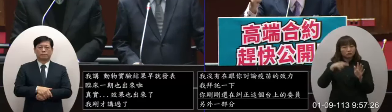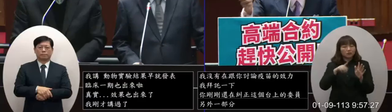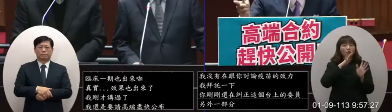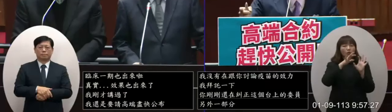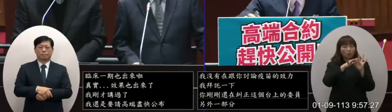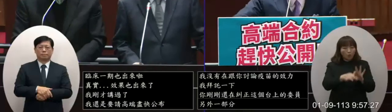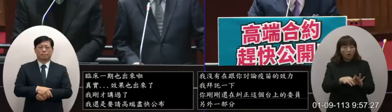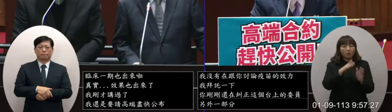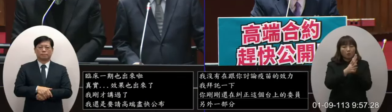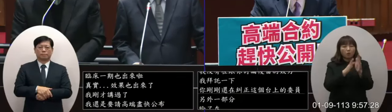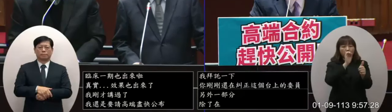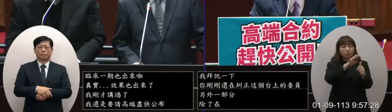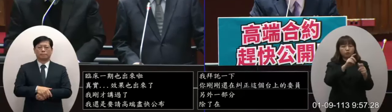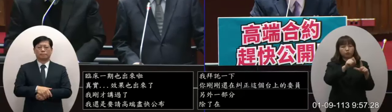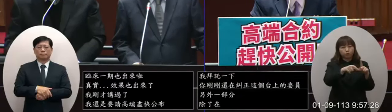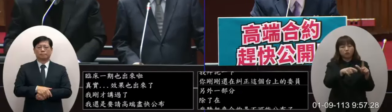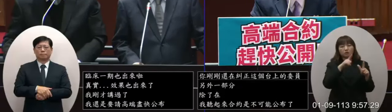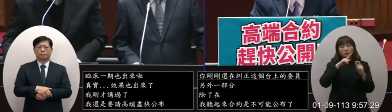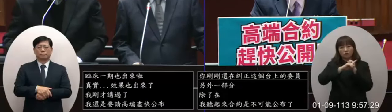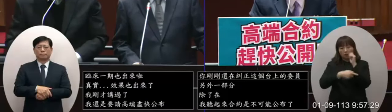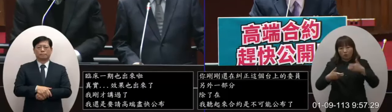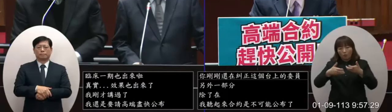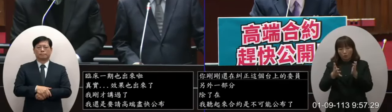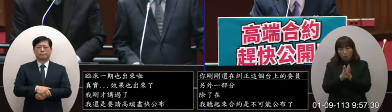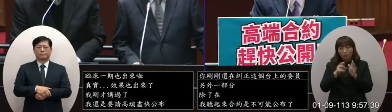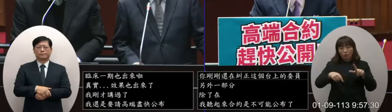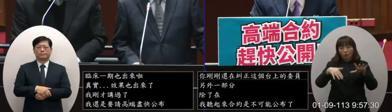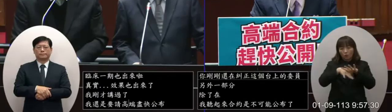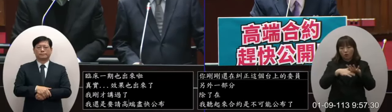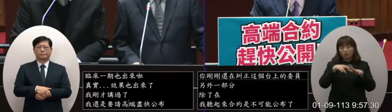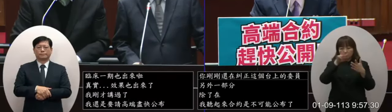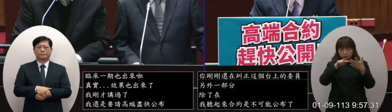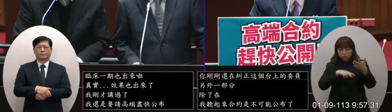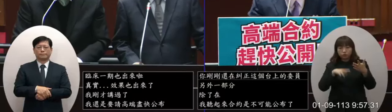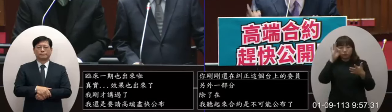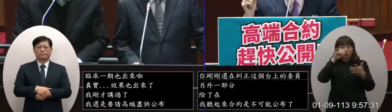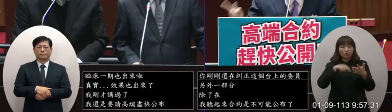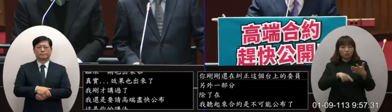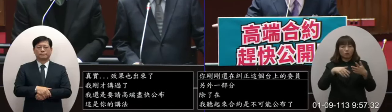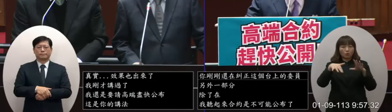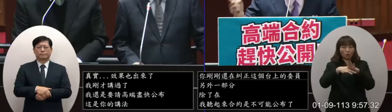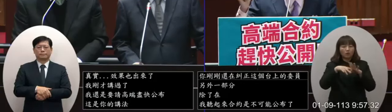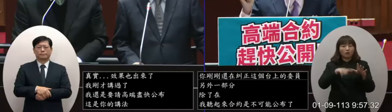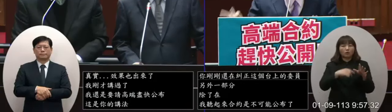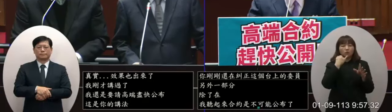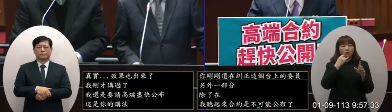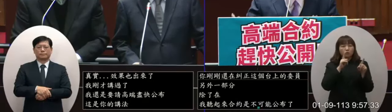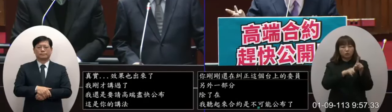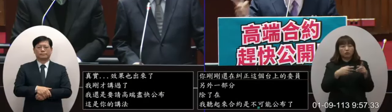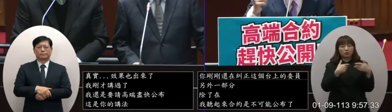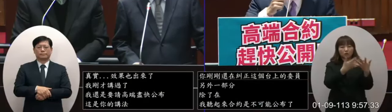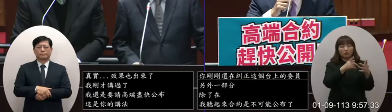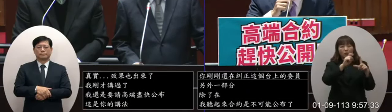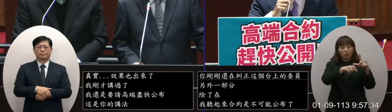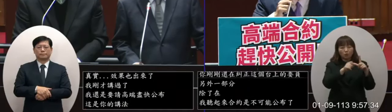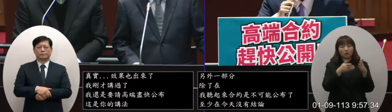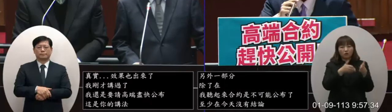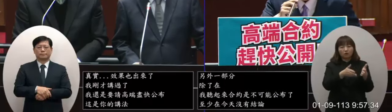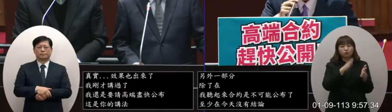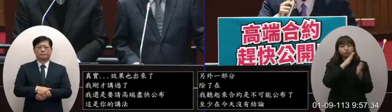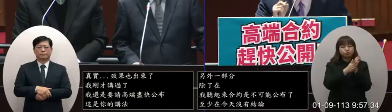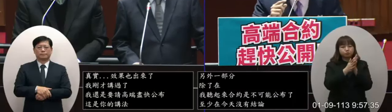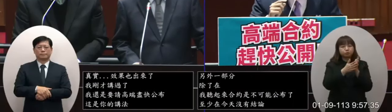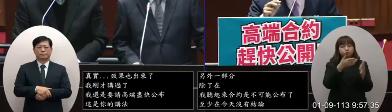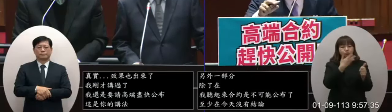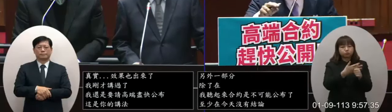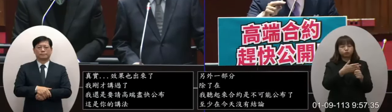你們繼續來去要求這個法務部的函視我希望你們仔細去看你們來用這個函視是不是難對高端公司來進行相關